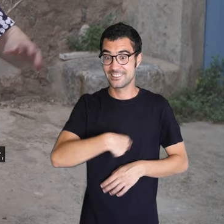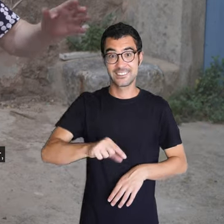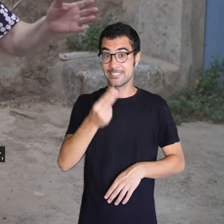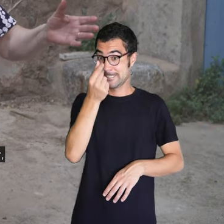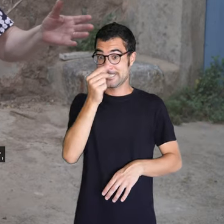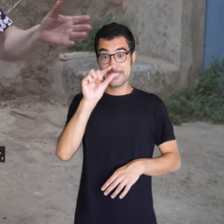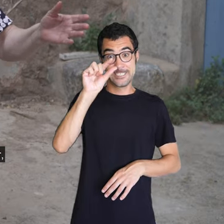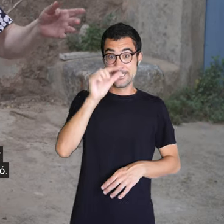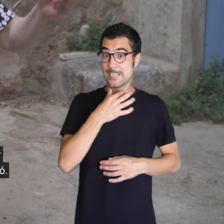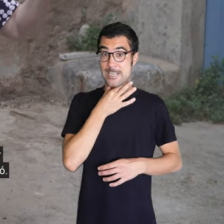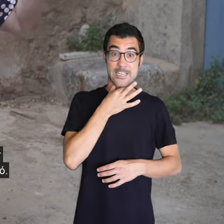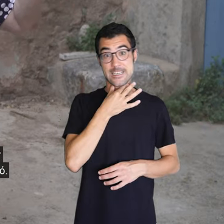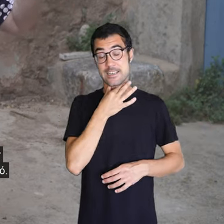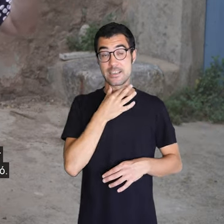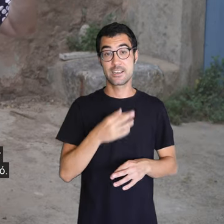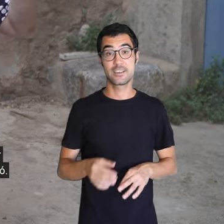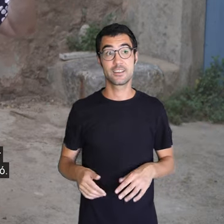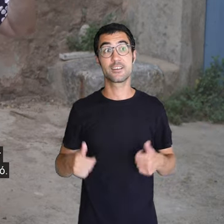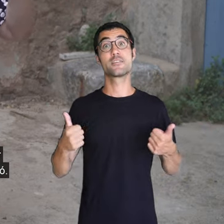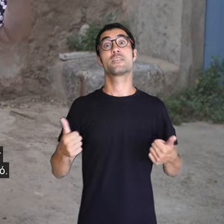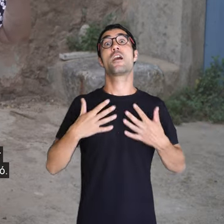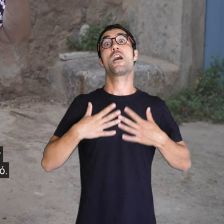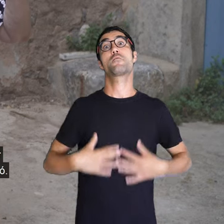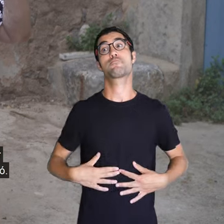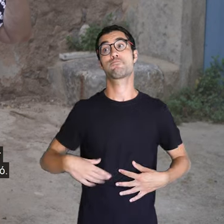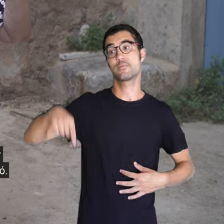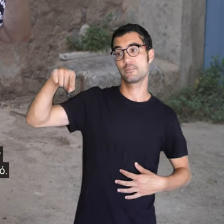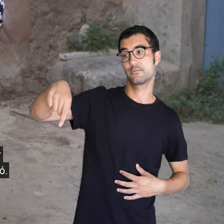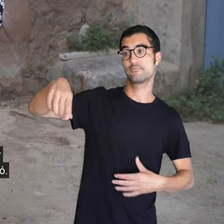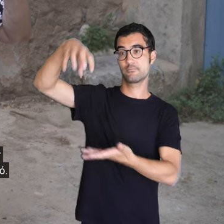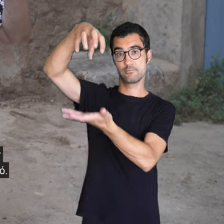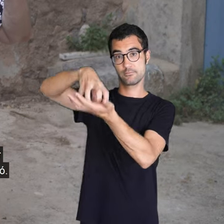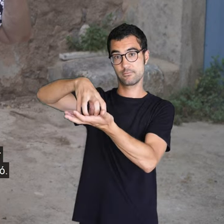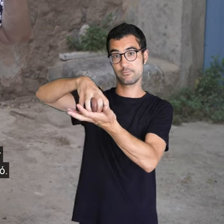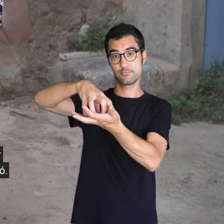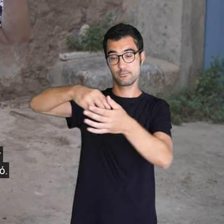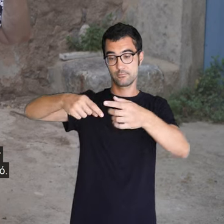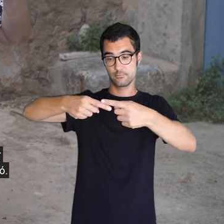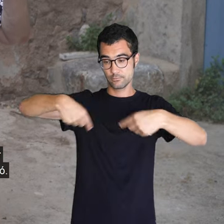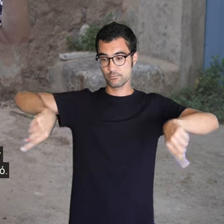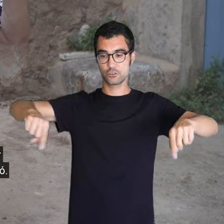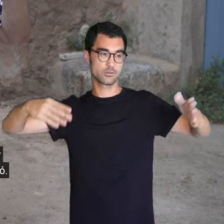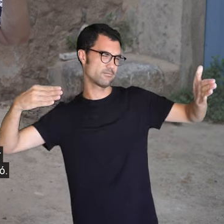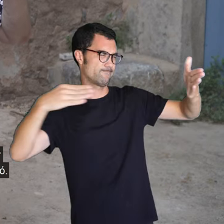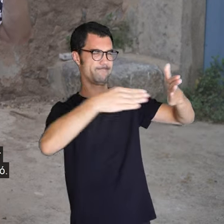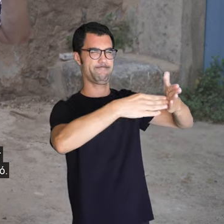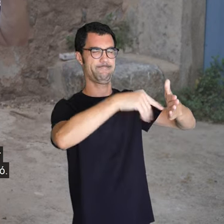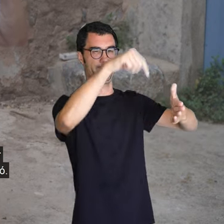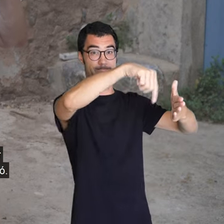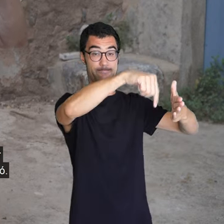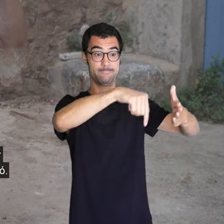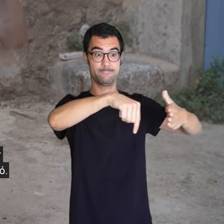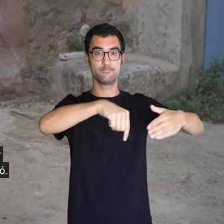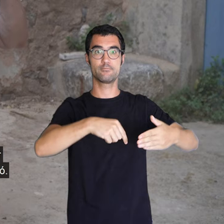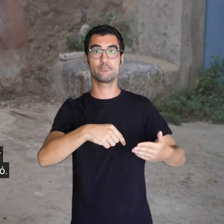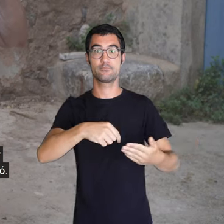i tanta sort, que en el port aquí hi havia una tenda, en el fons del port, i aquest senyor, o aquest home, era el